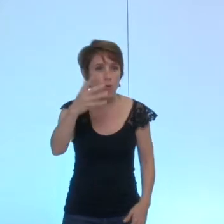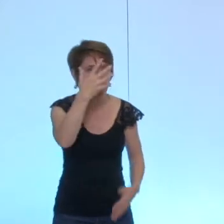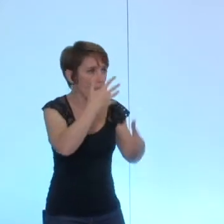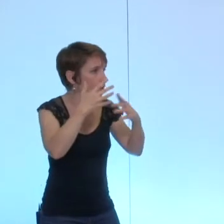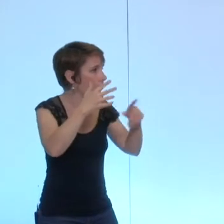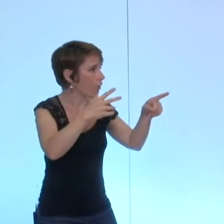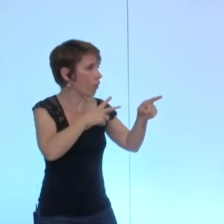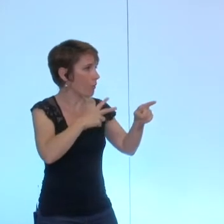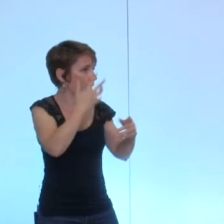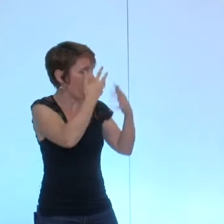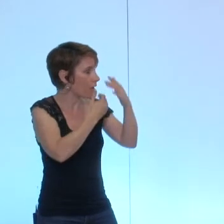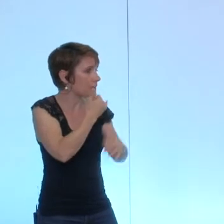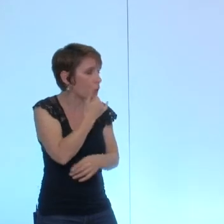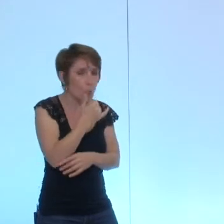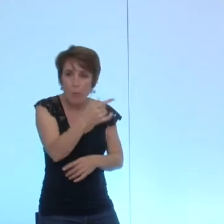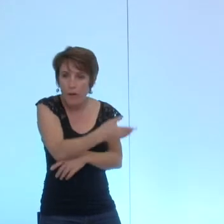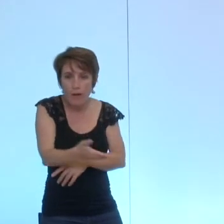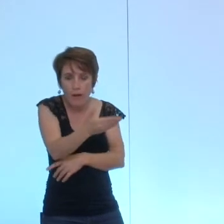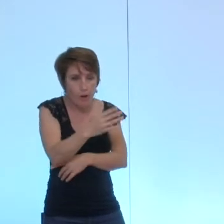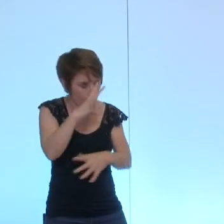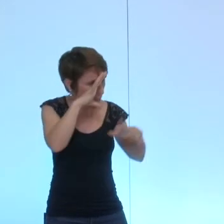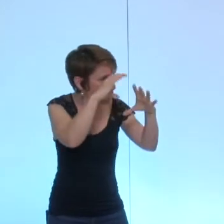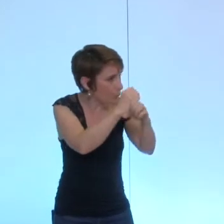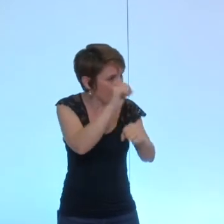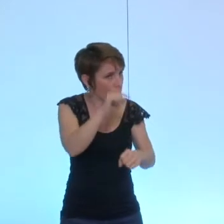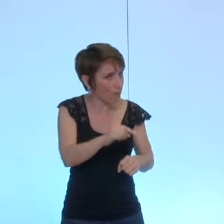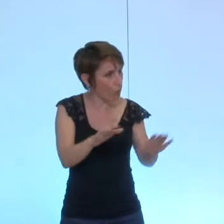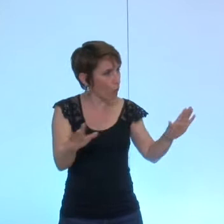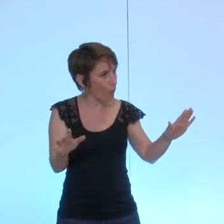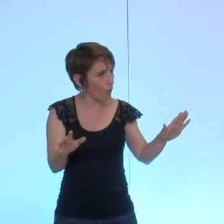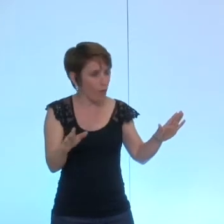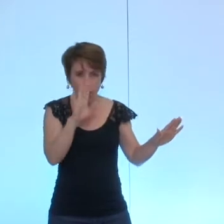il en qui sont plus très attentifs il va falloir se remettre dans le sens du vent